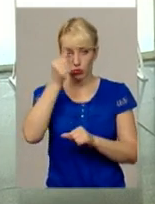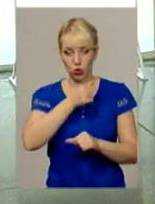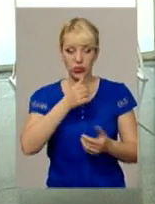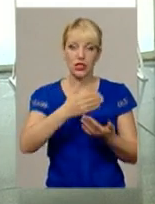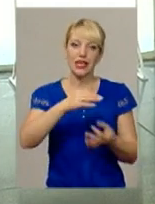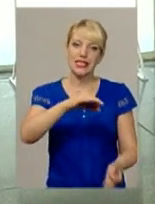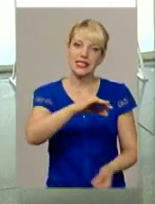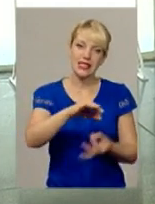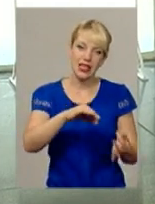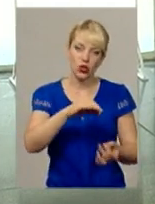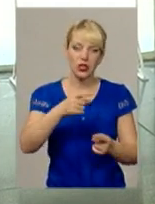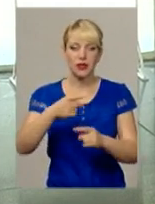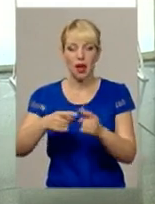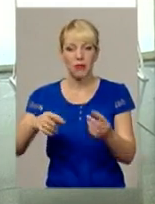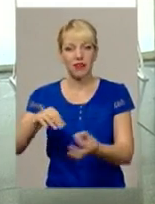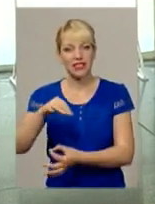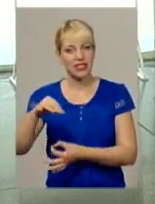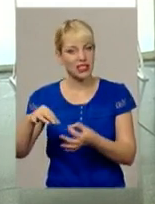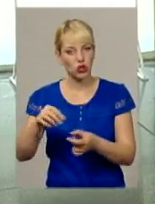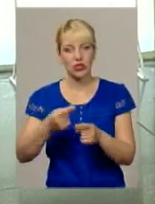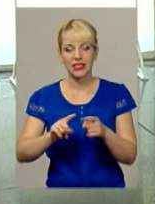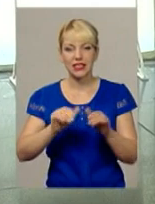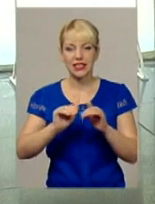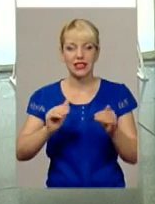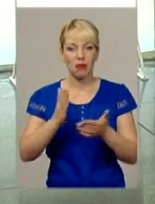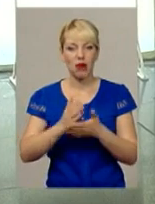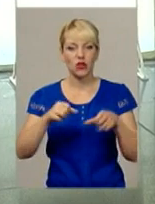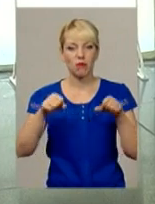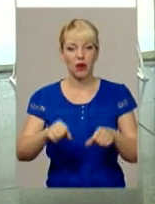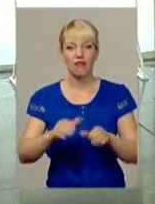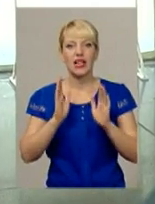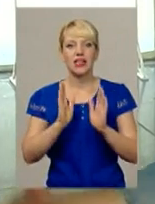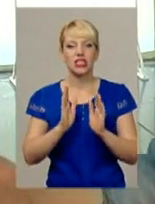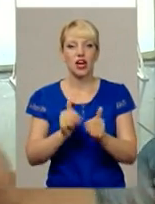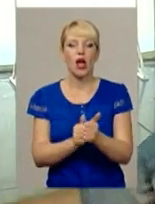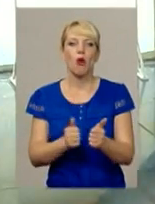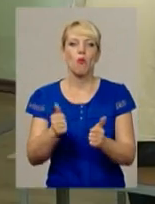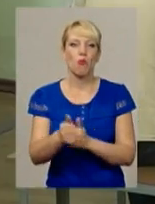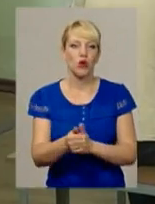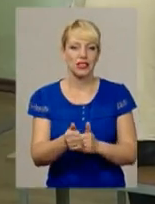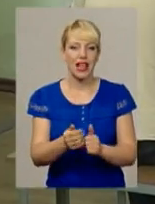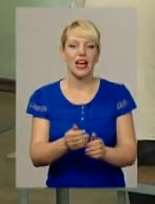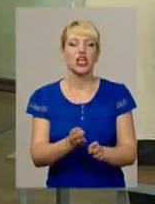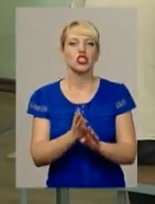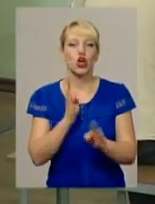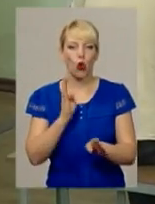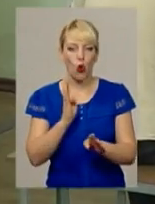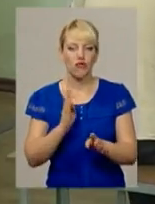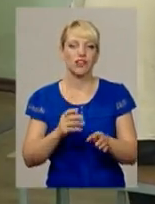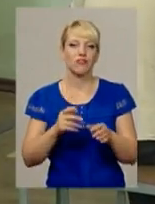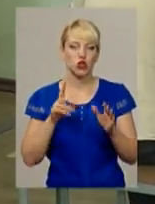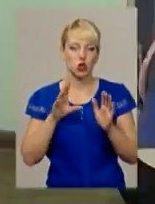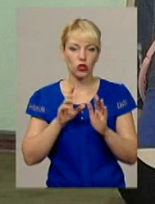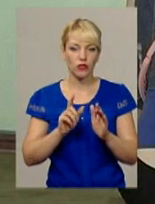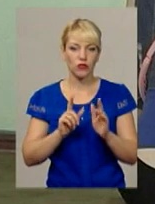сироти, напівсироти, ці пільги, ці діти мають право лише позаконкурсного, позачергового вступу. Окрім зняття деяких пільг,